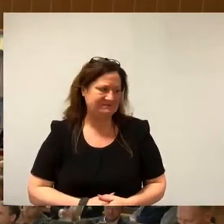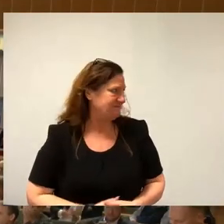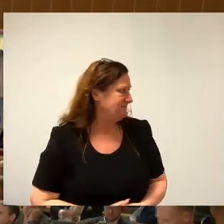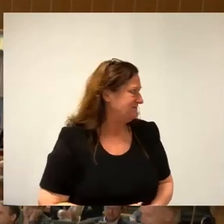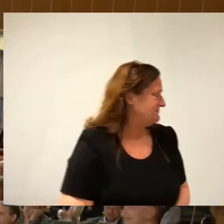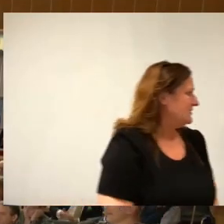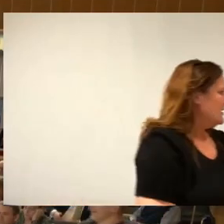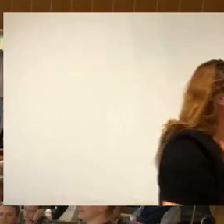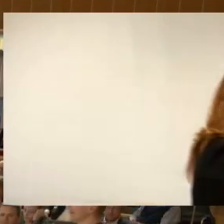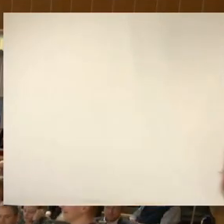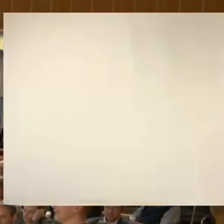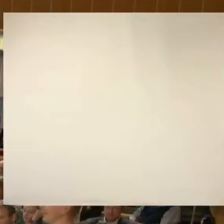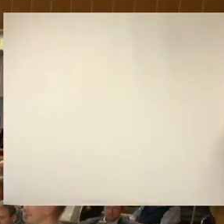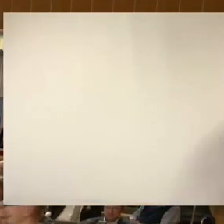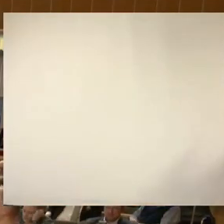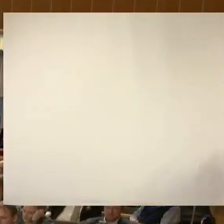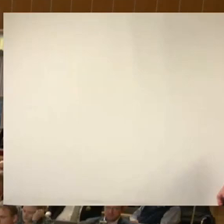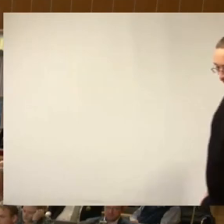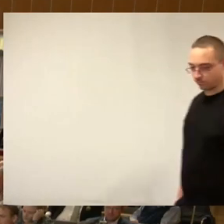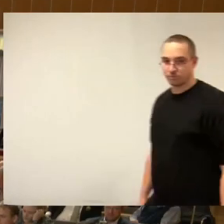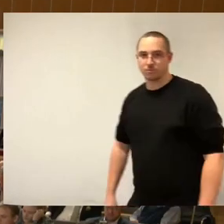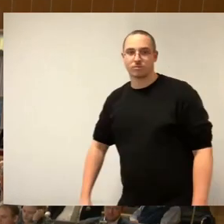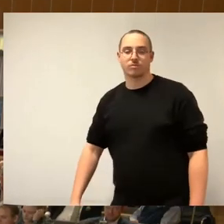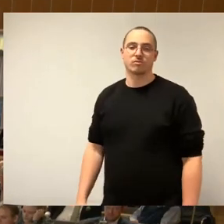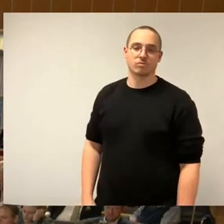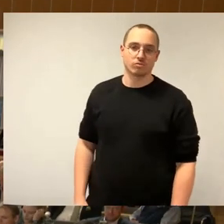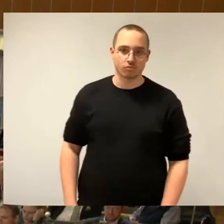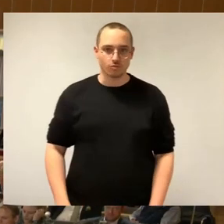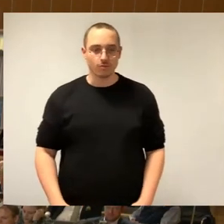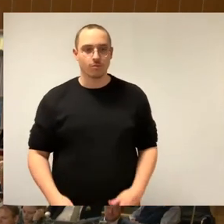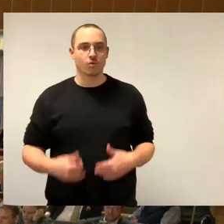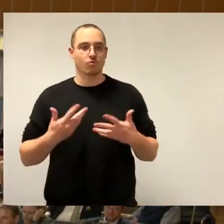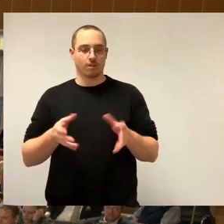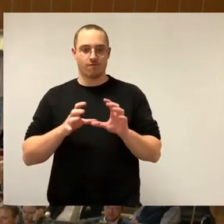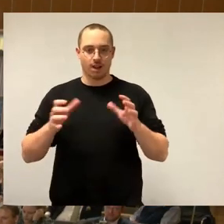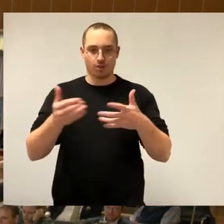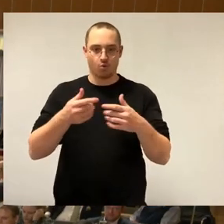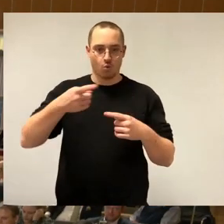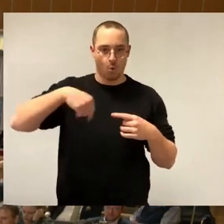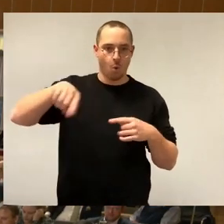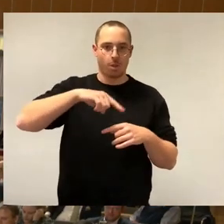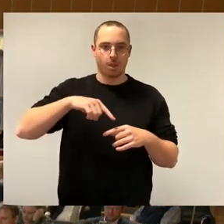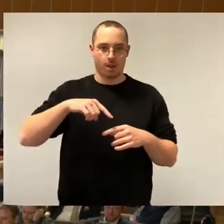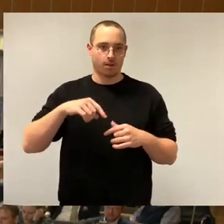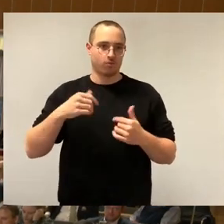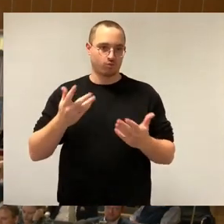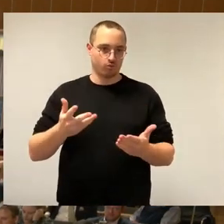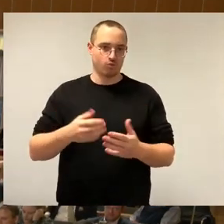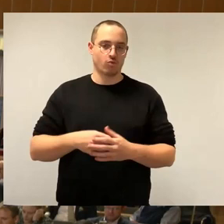Dann beginnen wir jetzt mit der Fraktionsrunde, Herr Blödener, und dann wäre in der nächsten Reihenfolge noch einmal auf D dran, falls gewünscht.